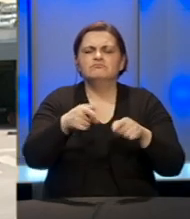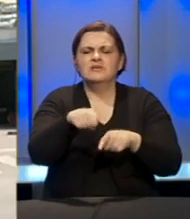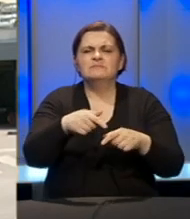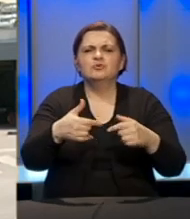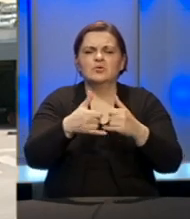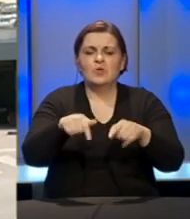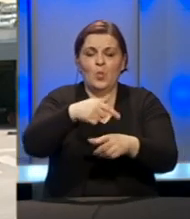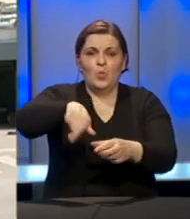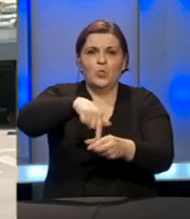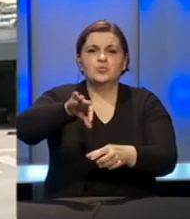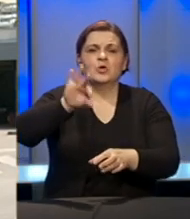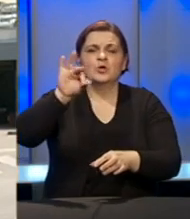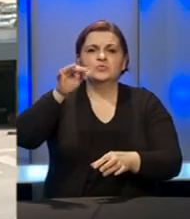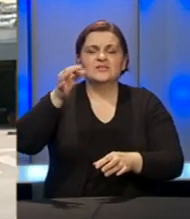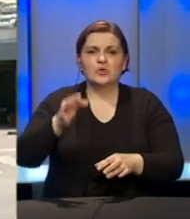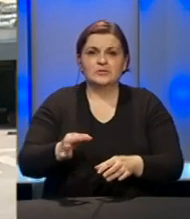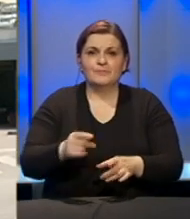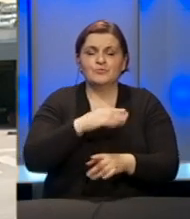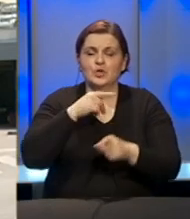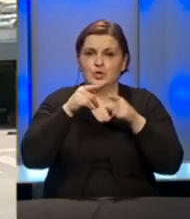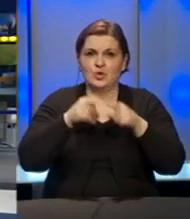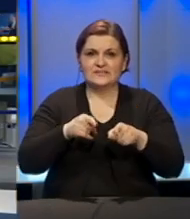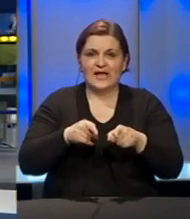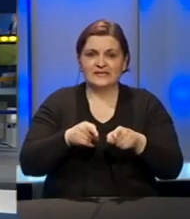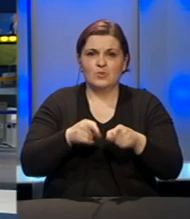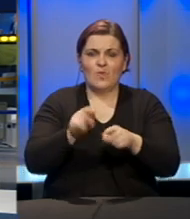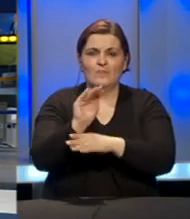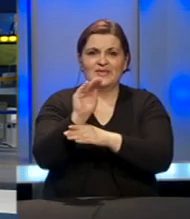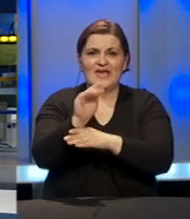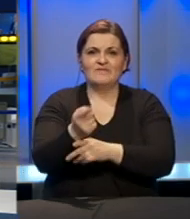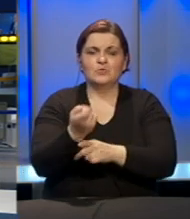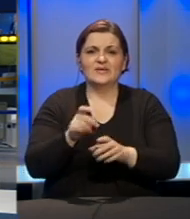unutar Tuzlskog kantona. Toliko je za sada u ovom javljanju iz Tuzle studio.